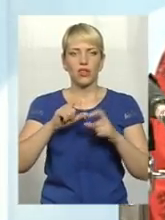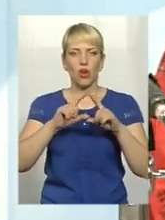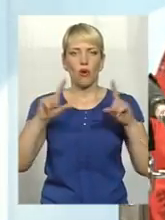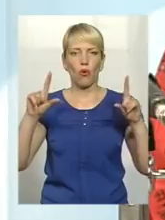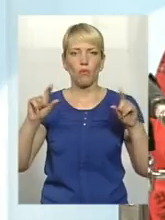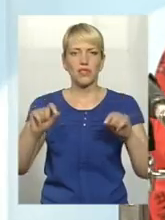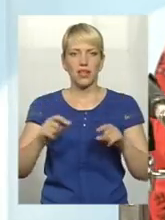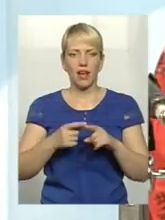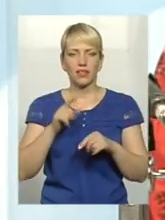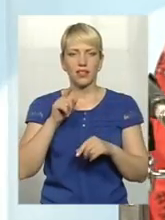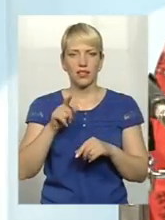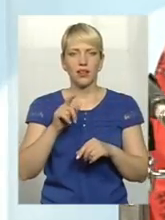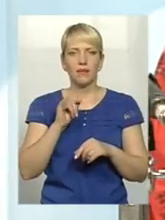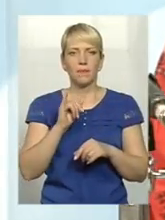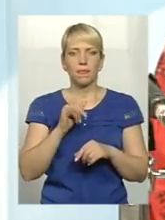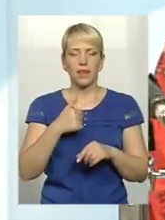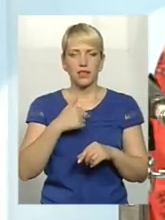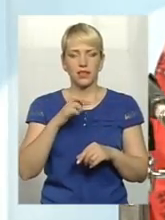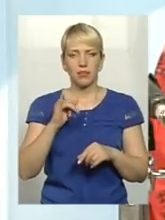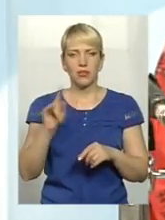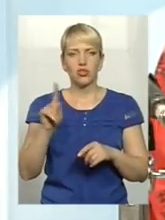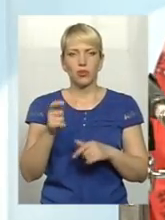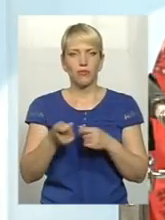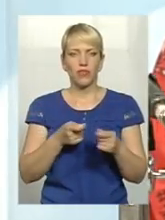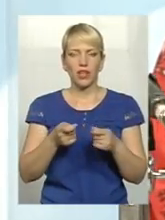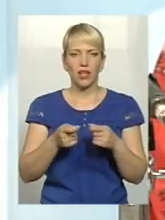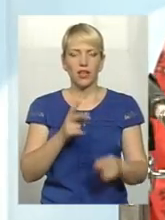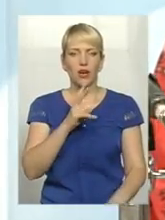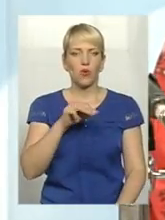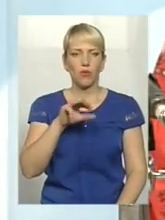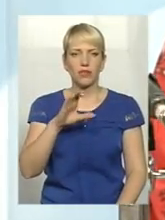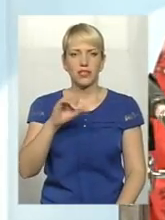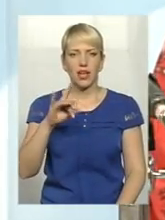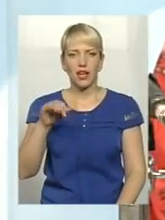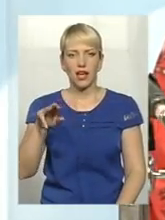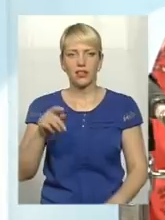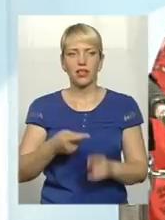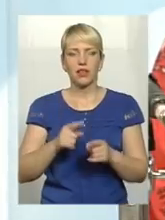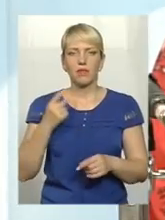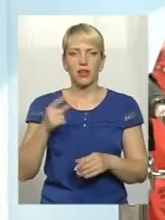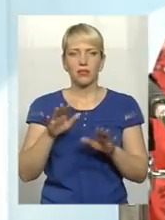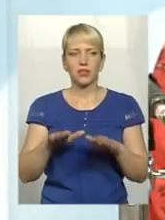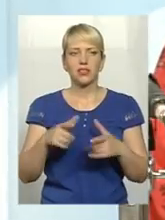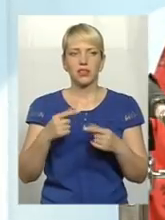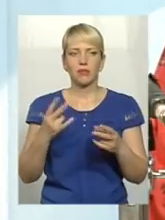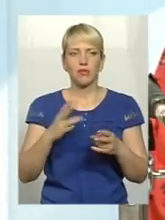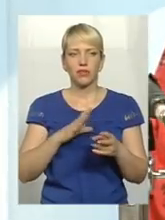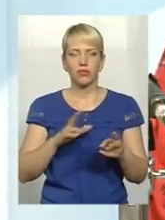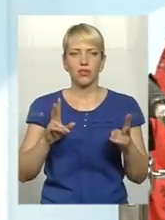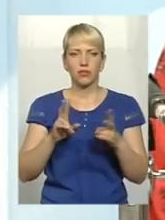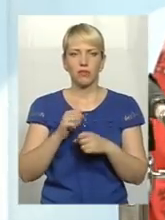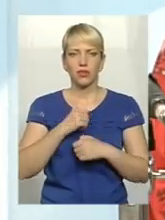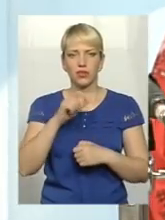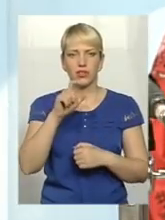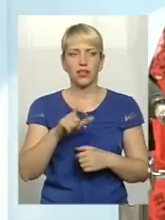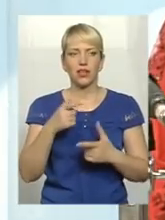в даному випадку все-таки владу і військові комісаріати. Мабуть, це одна із перших інстанцій, де мають зустріти бійця